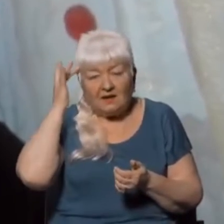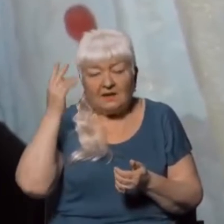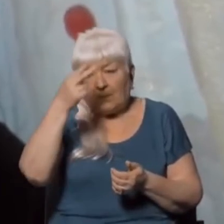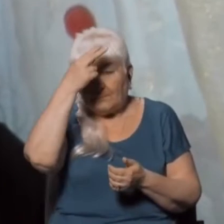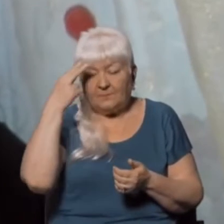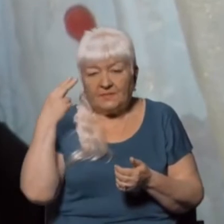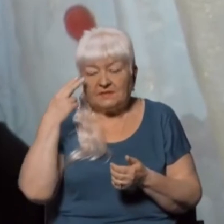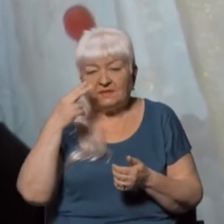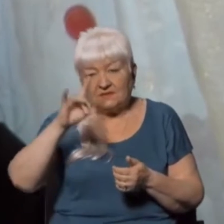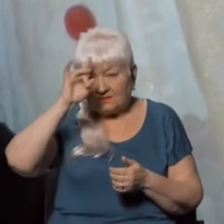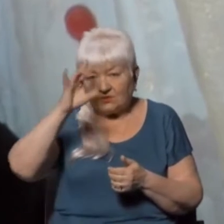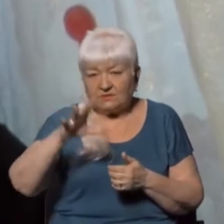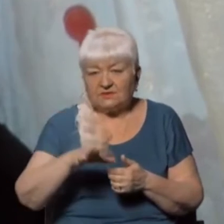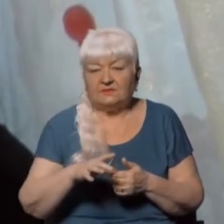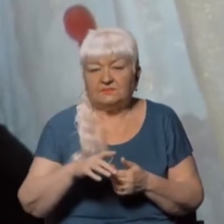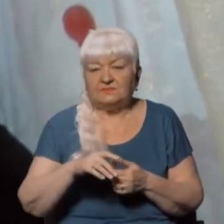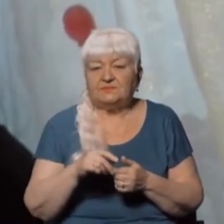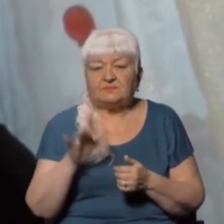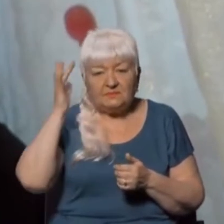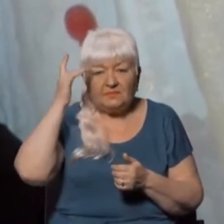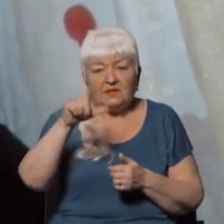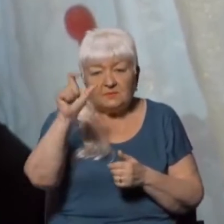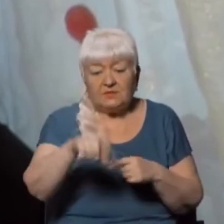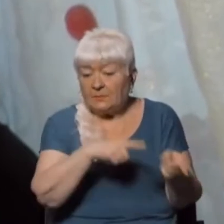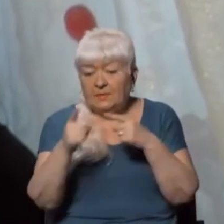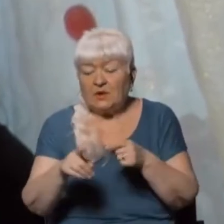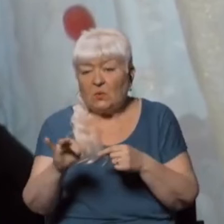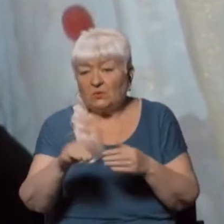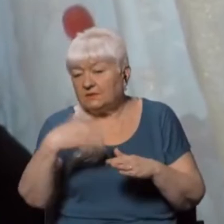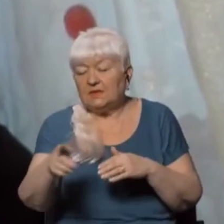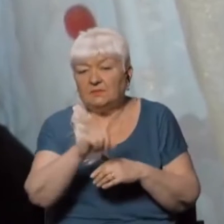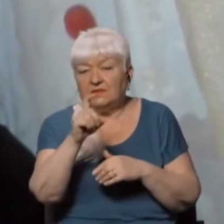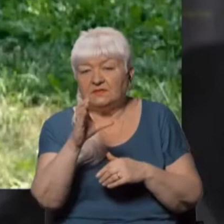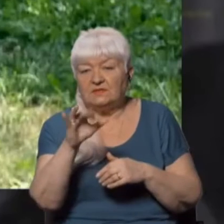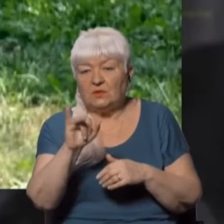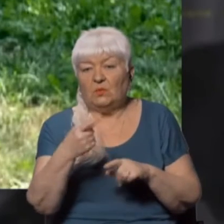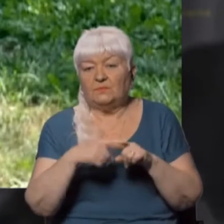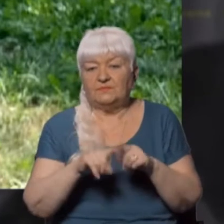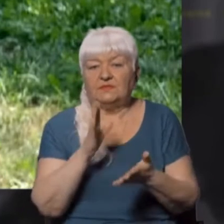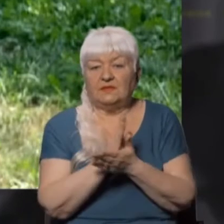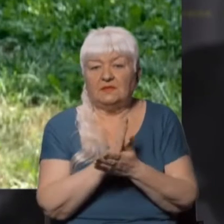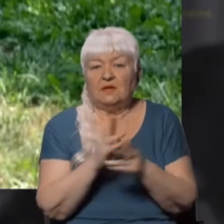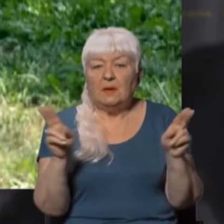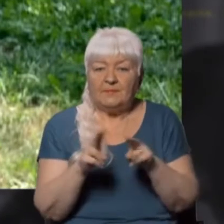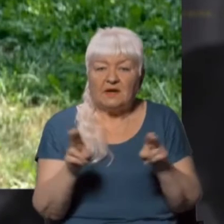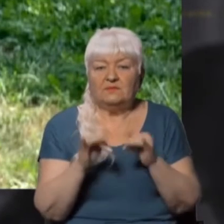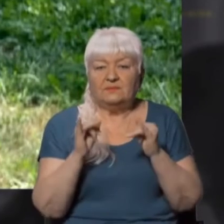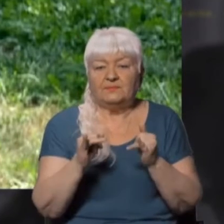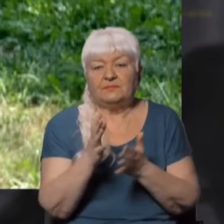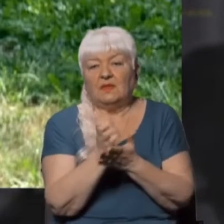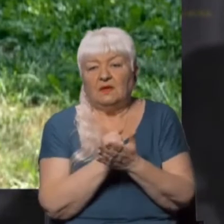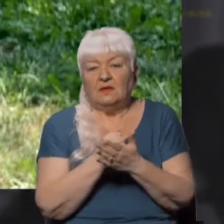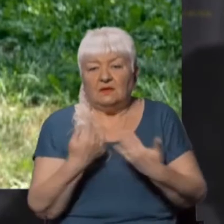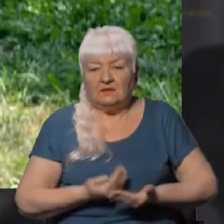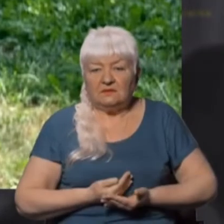листівках пишуть «Кримчанин переходит на бік ЗСУ та перелічують необхідні правила для збереження життя». Акцію влаштували